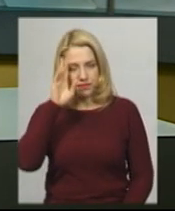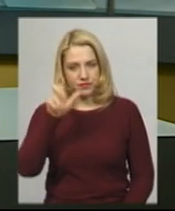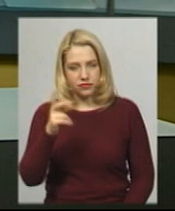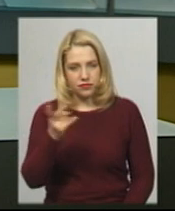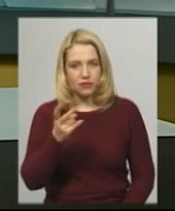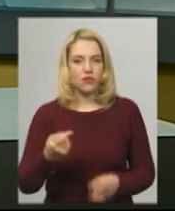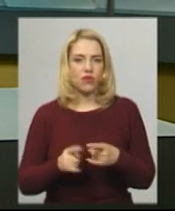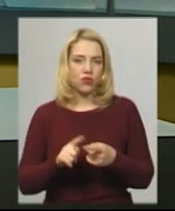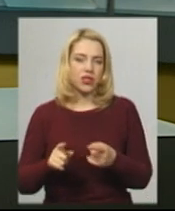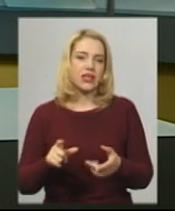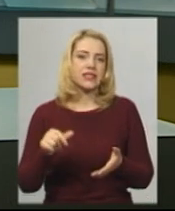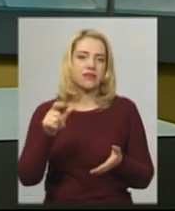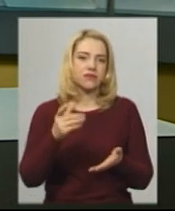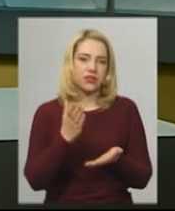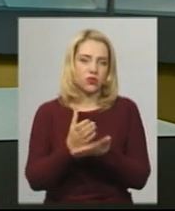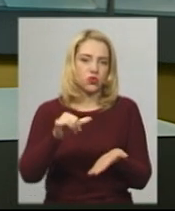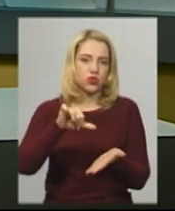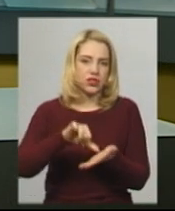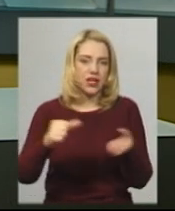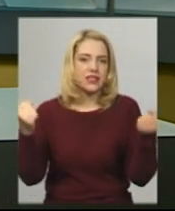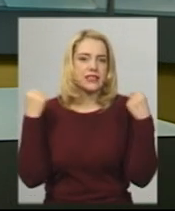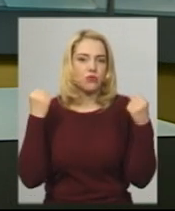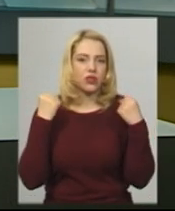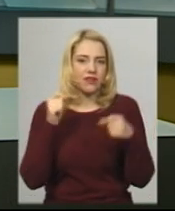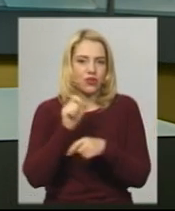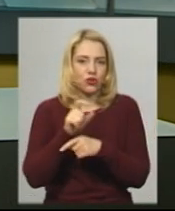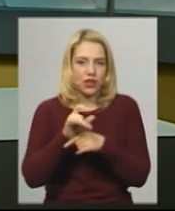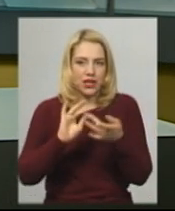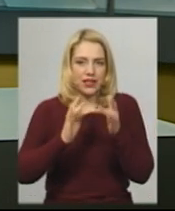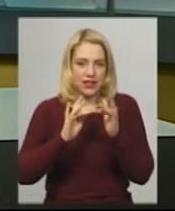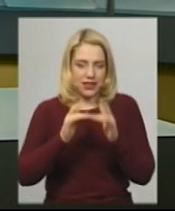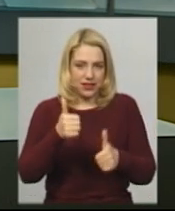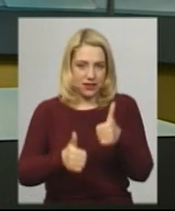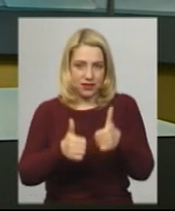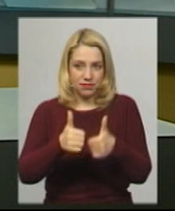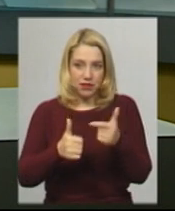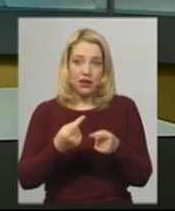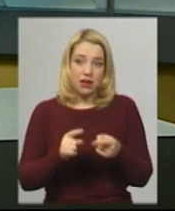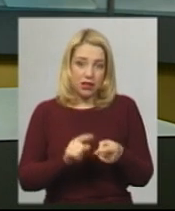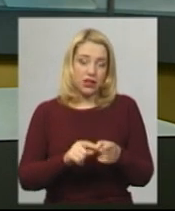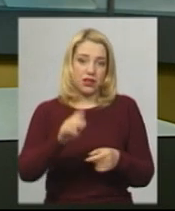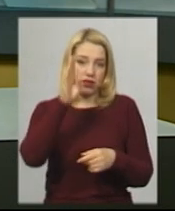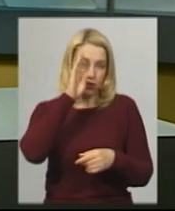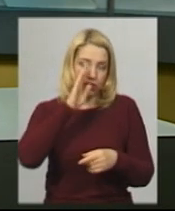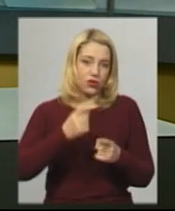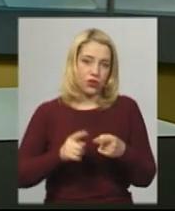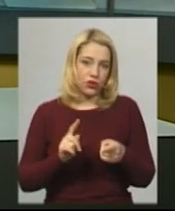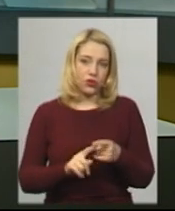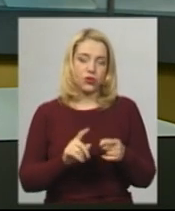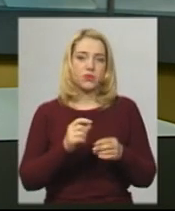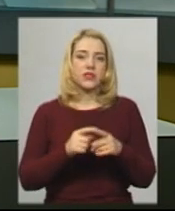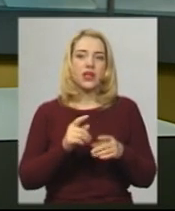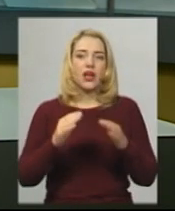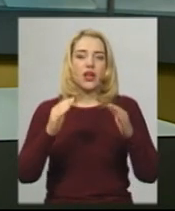учасниками спортивного челенджу «Еверест вдома». При те, як підкорюють гірські вершини, не виходячи з дому, в черговій серії циклу сюжетів